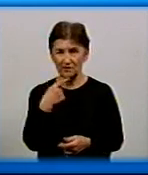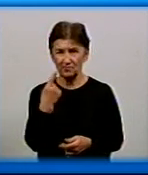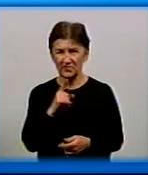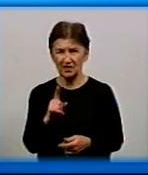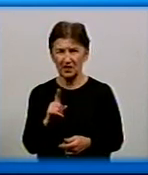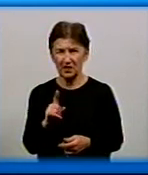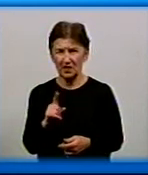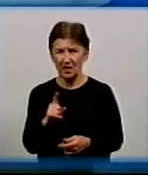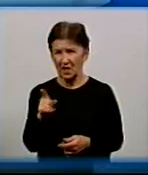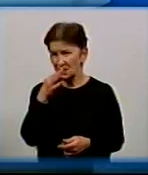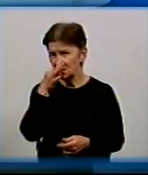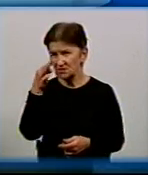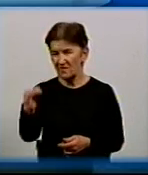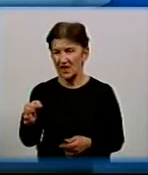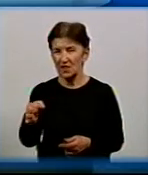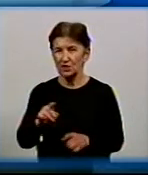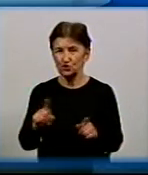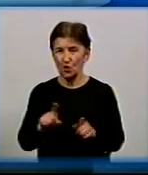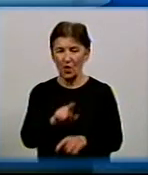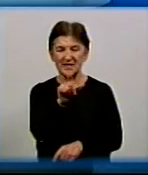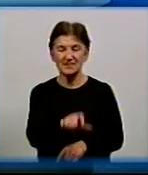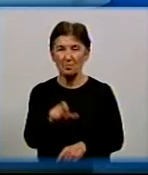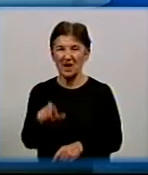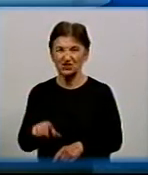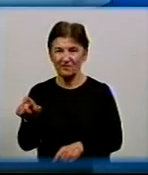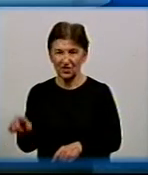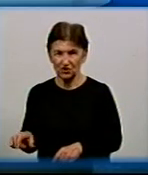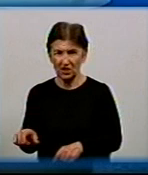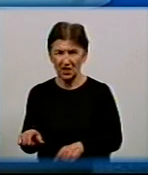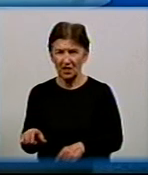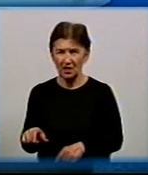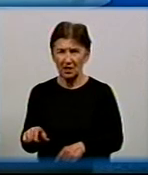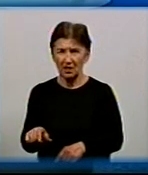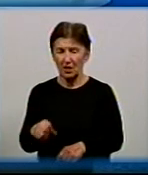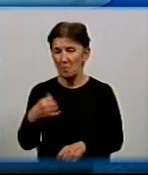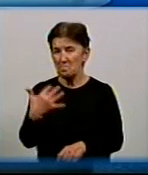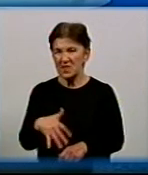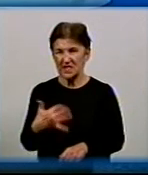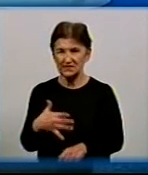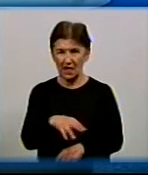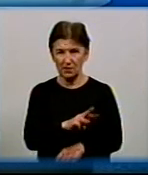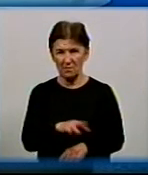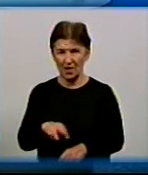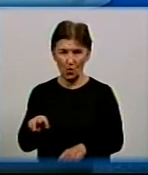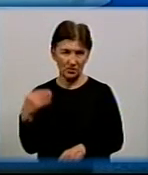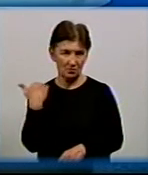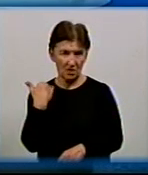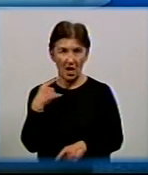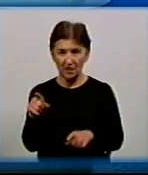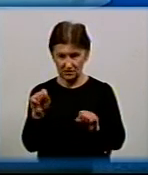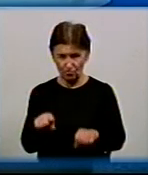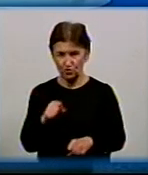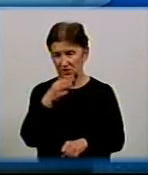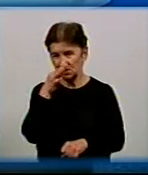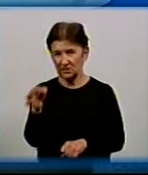міст, вірніше, заявила про те, що споживачі, побутові споживачі, видять їм 50 мільйонів. Власне, це можна назвати фактичними